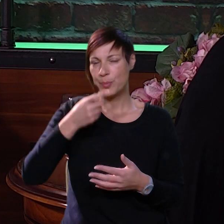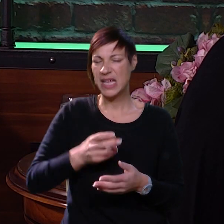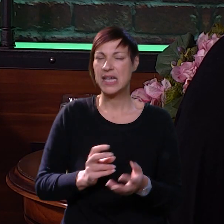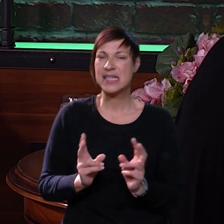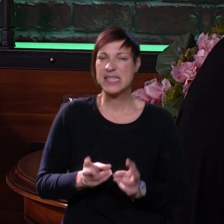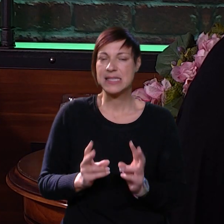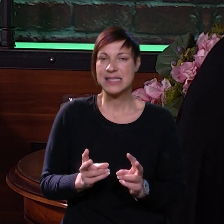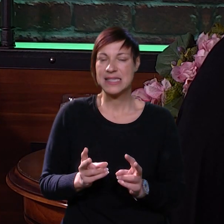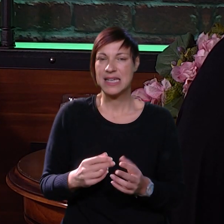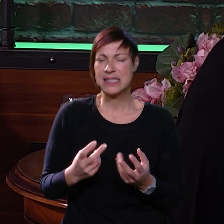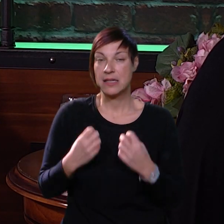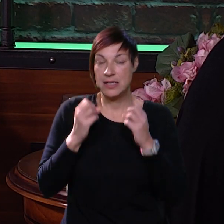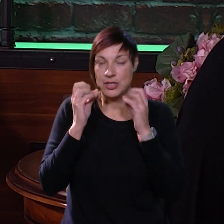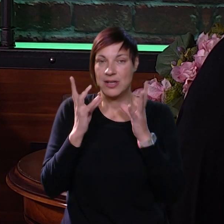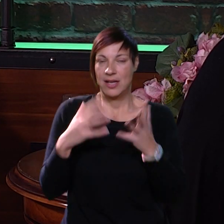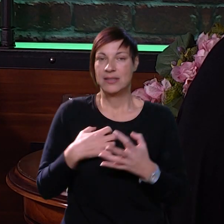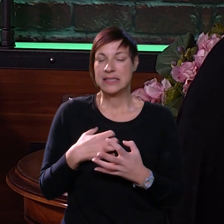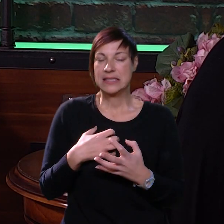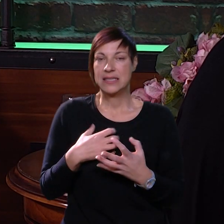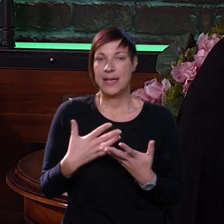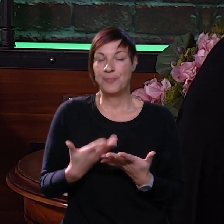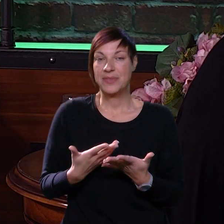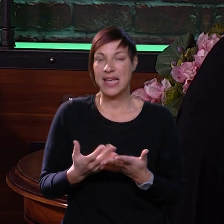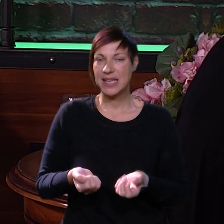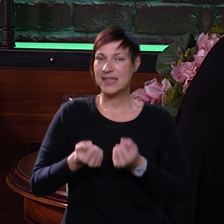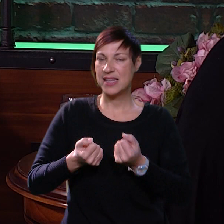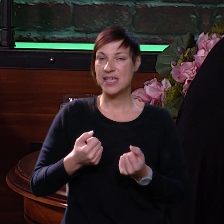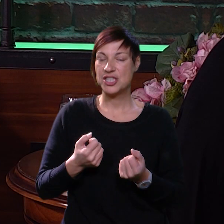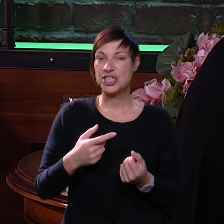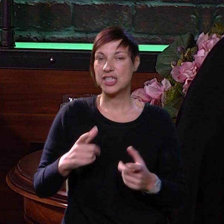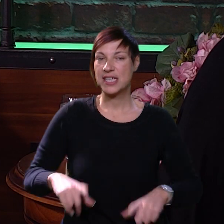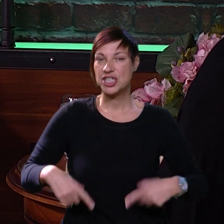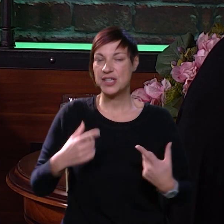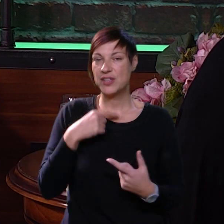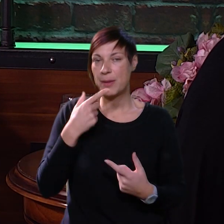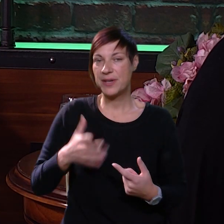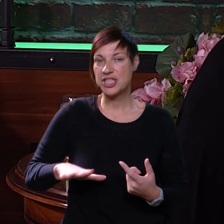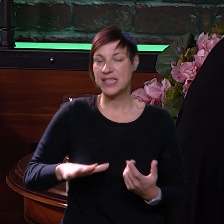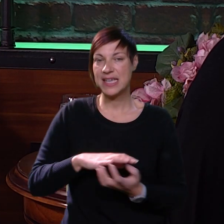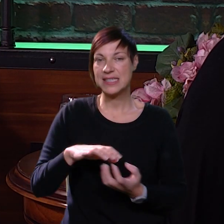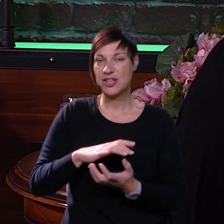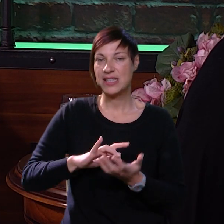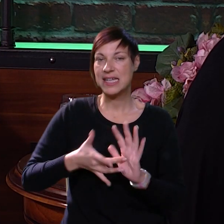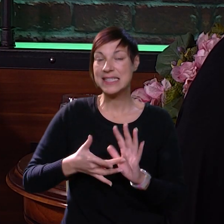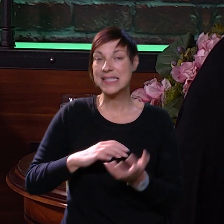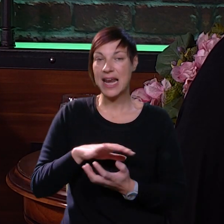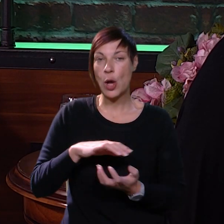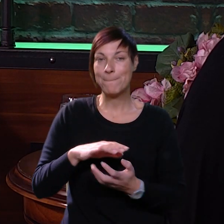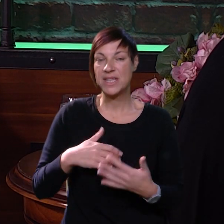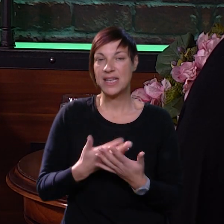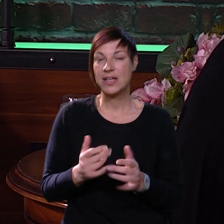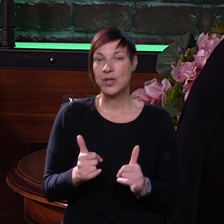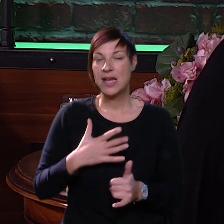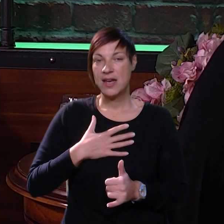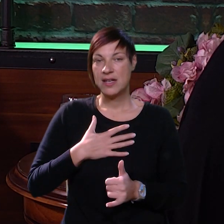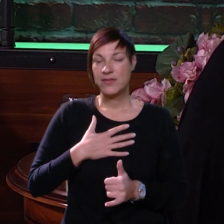bolne, stresne, šokantne i sl. Dakle, neke teške životne priče ili djece ili roditelja ili cijele obitelji